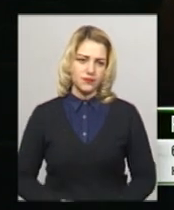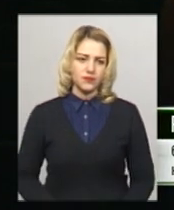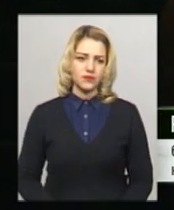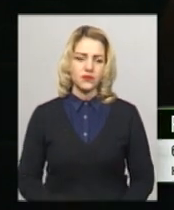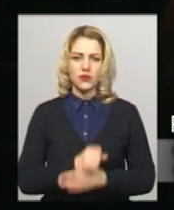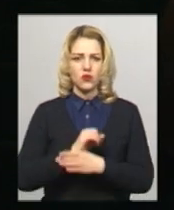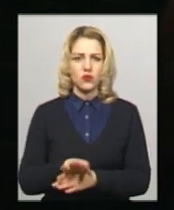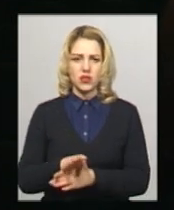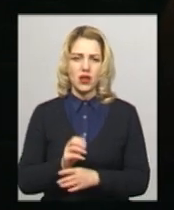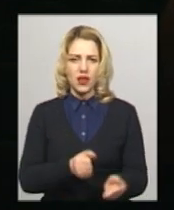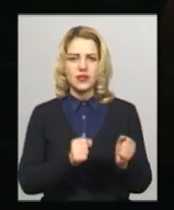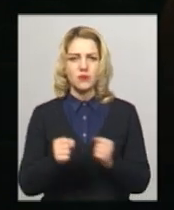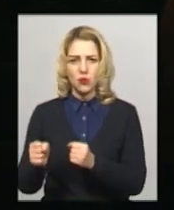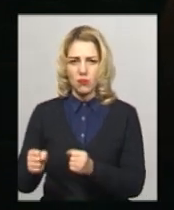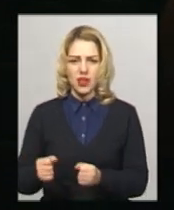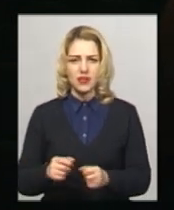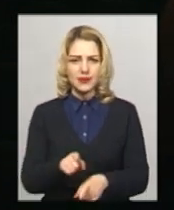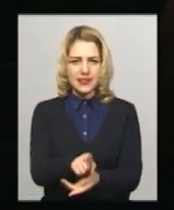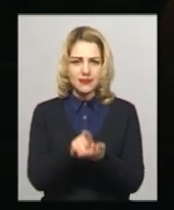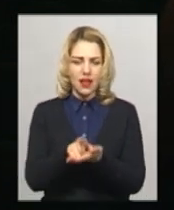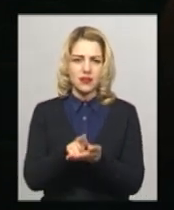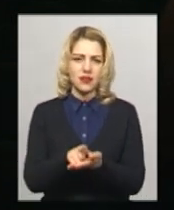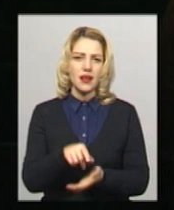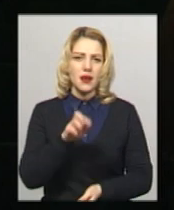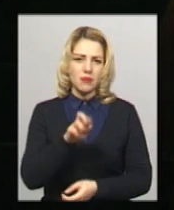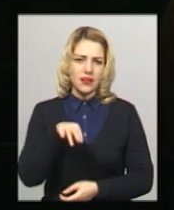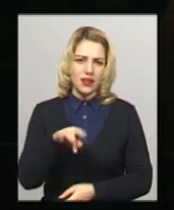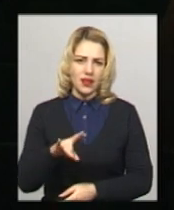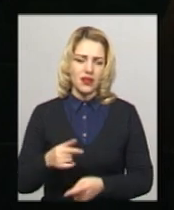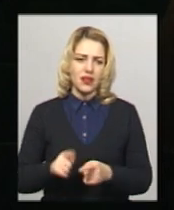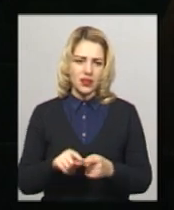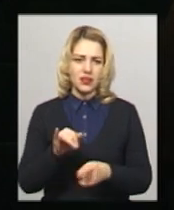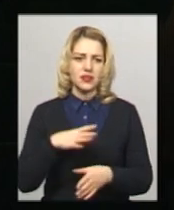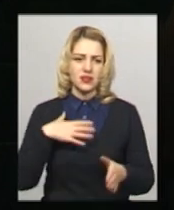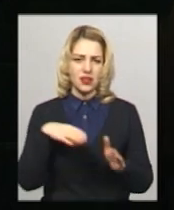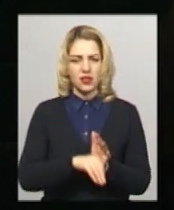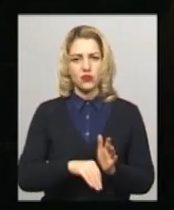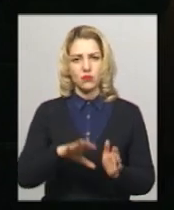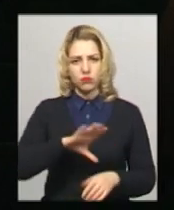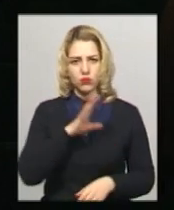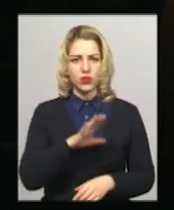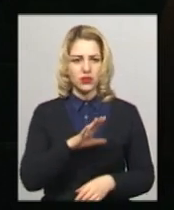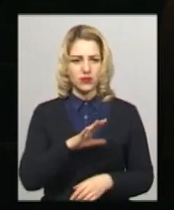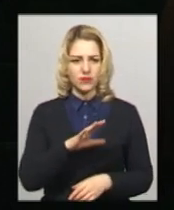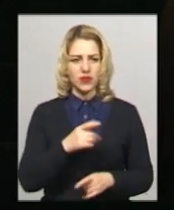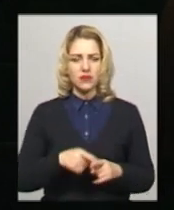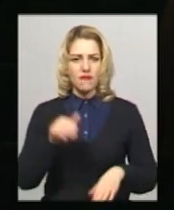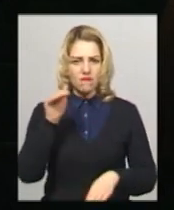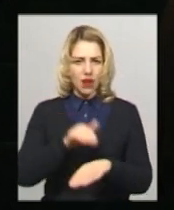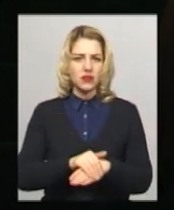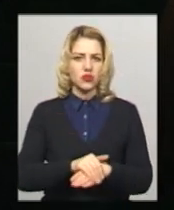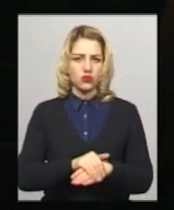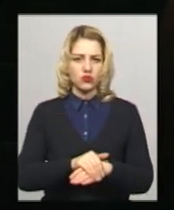Розстріляли з мінометів, з танка, з БТРів. Тоді загинувші, загиблі були. Це було